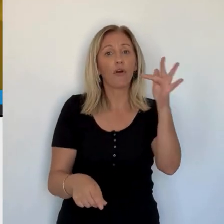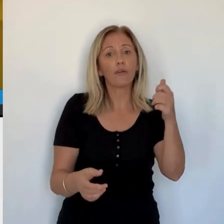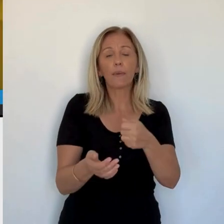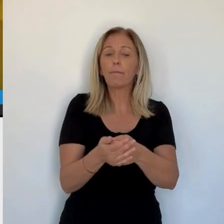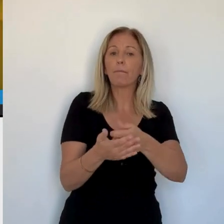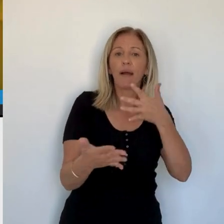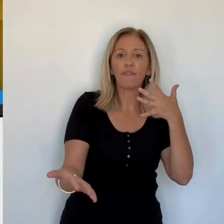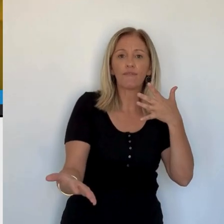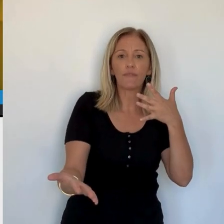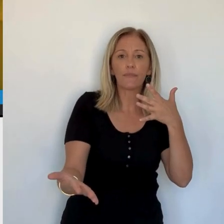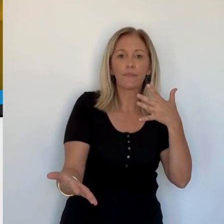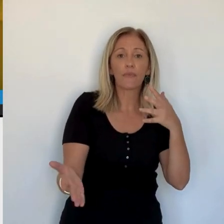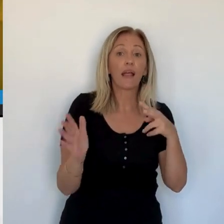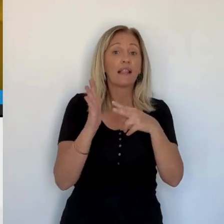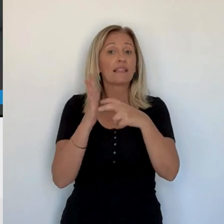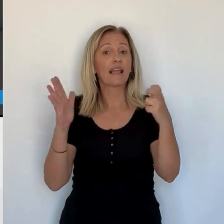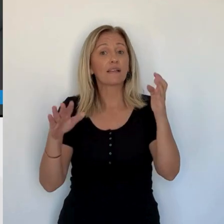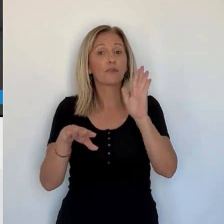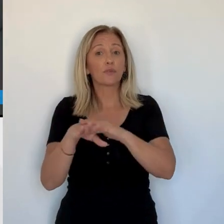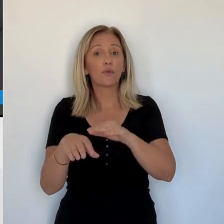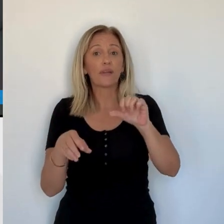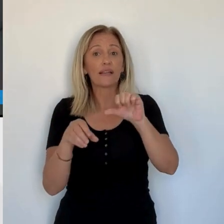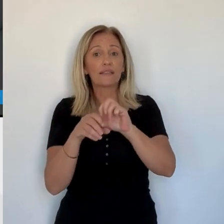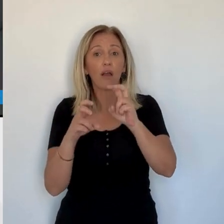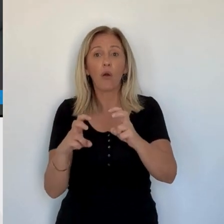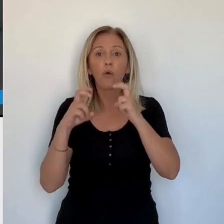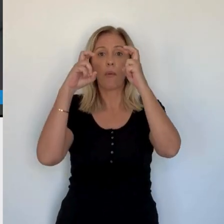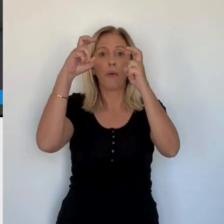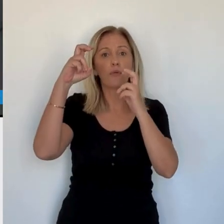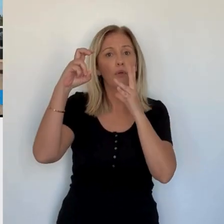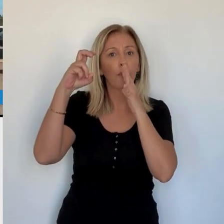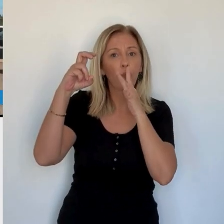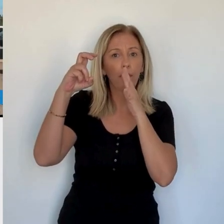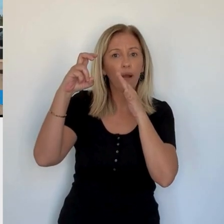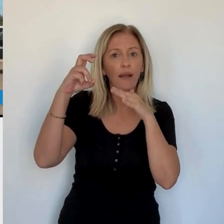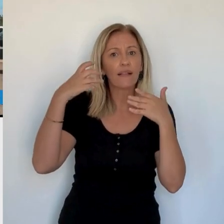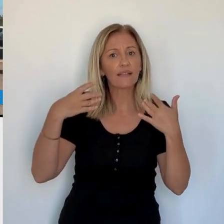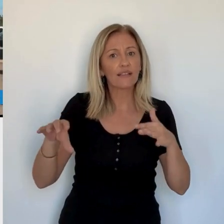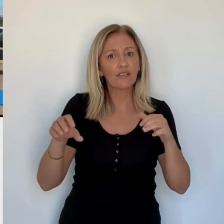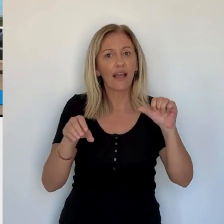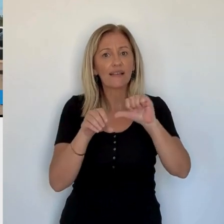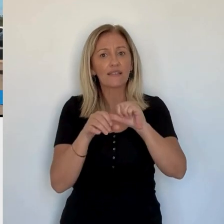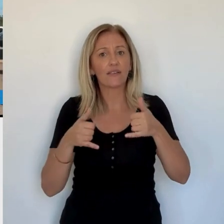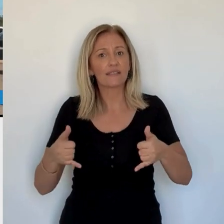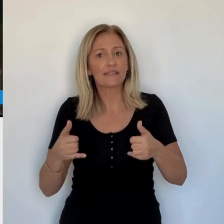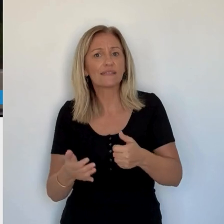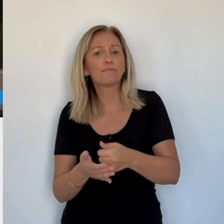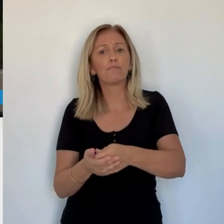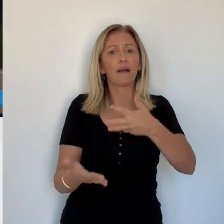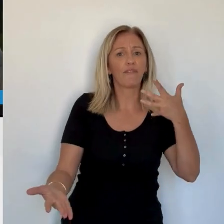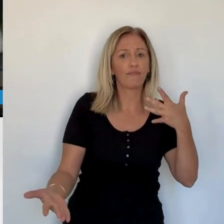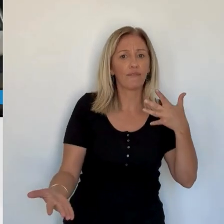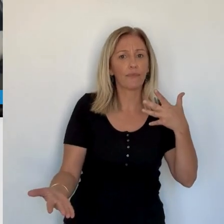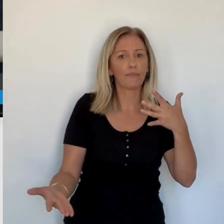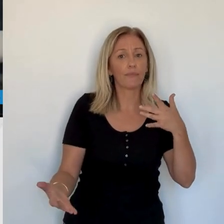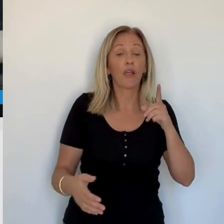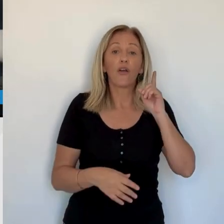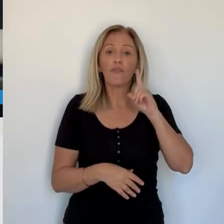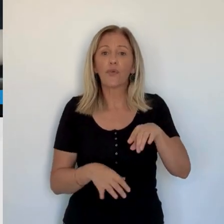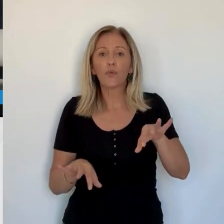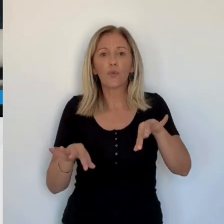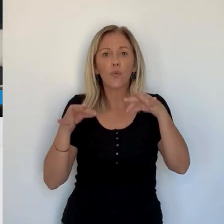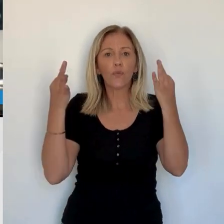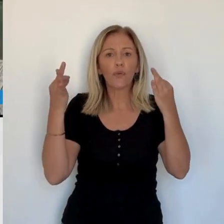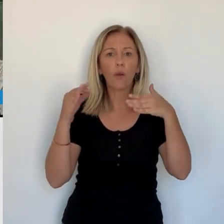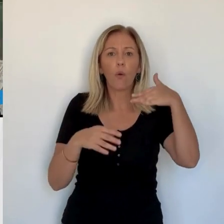ceux du continent. Non, la taxe sur les produits pétroliers ne peut être augmentée, car l'essence est déjà plus chère en Corse. Il faut trouver d'autres sources de financement.